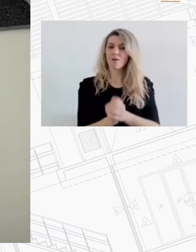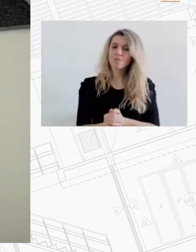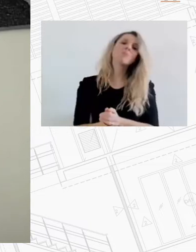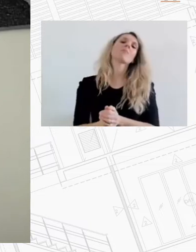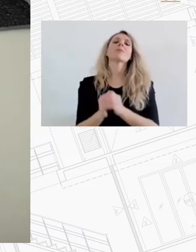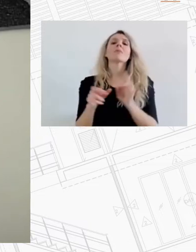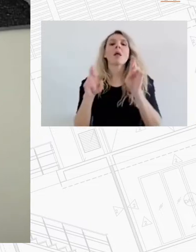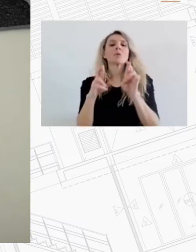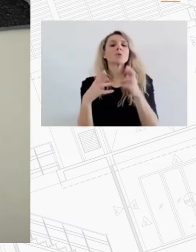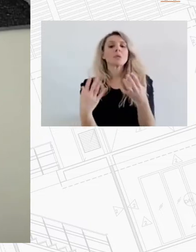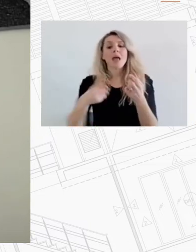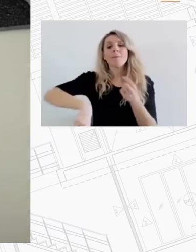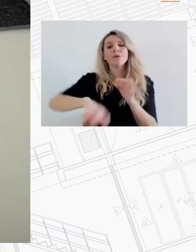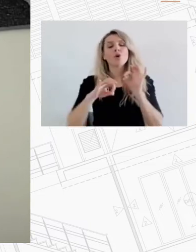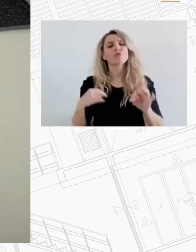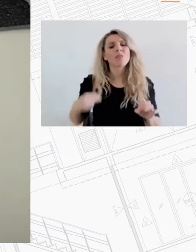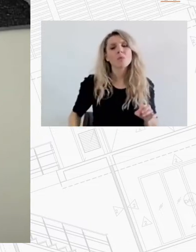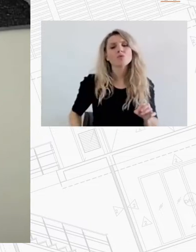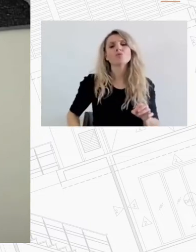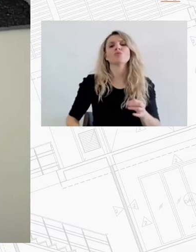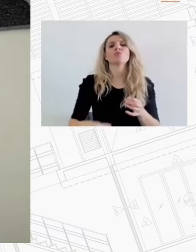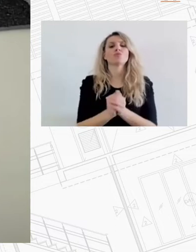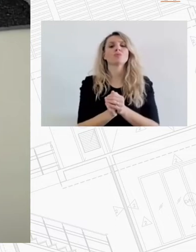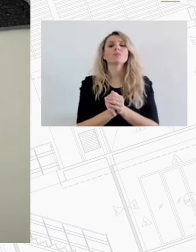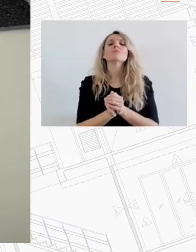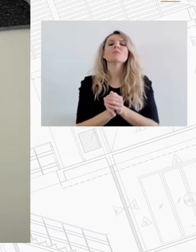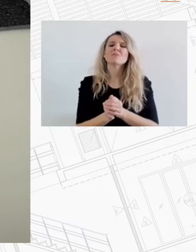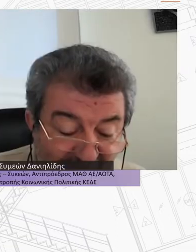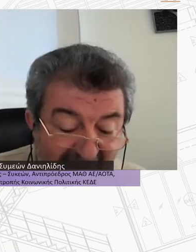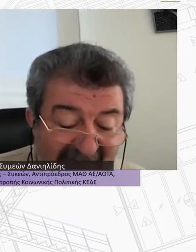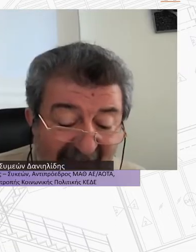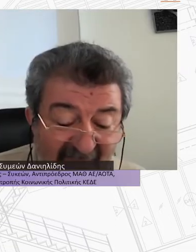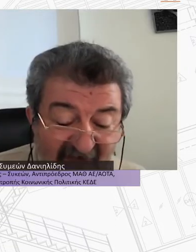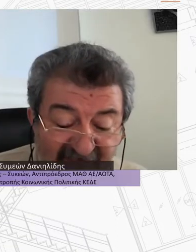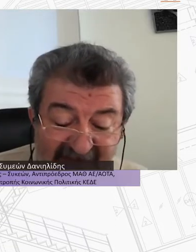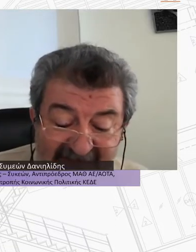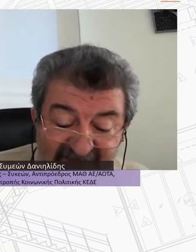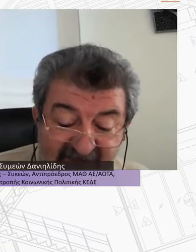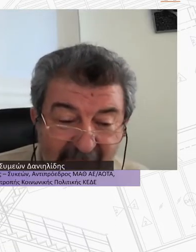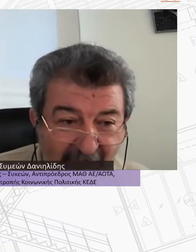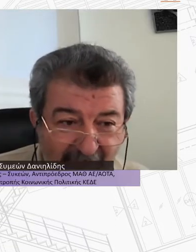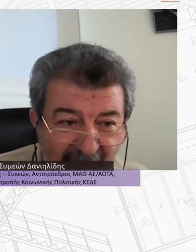εμείς ως τοπική αυτοδιοίκηση το έχουμε συνηθίσει για να βρεθεί